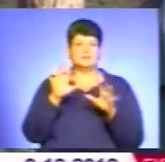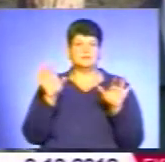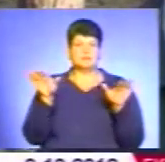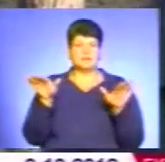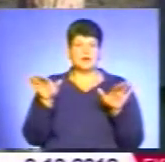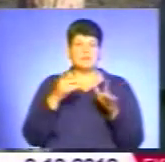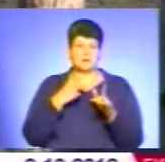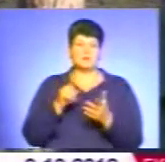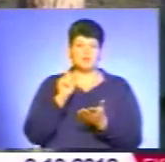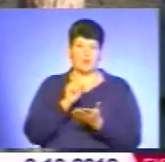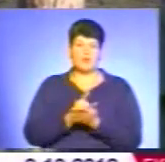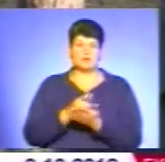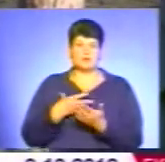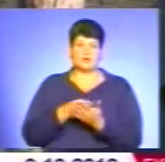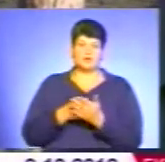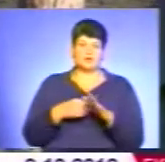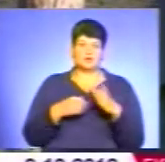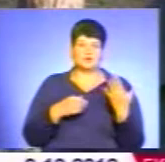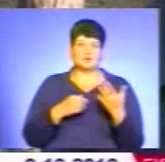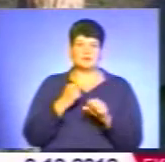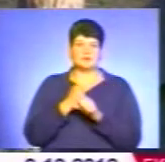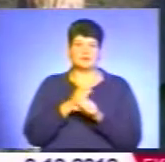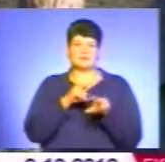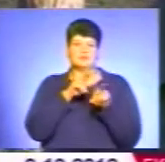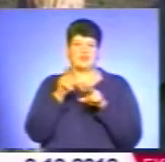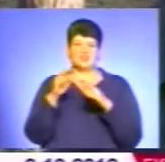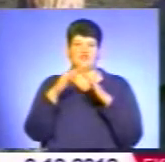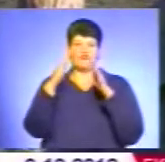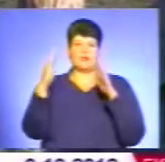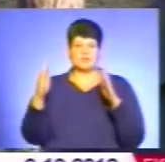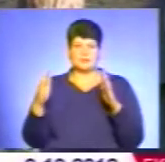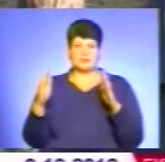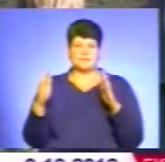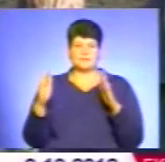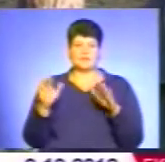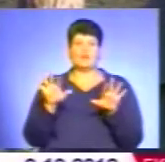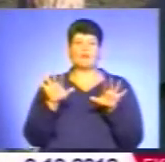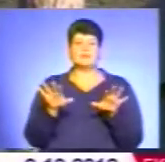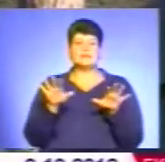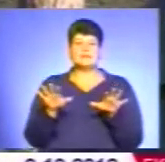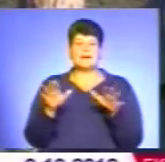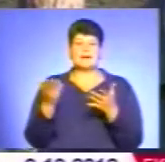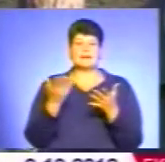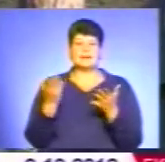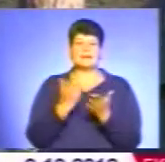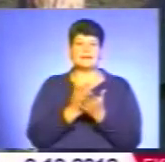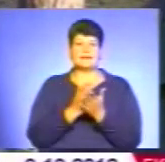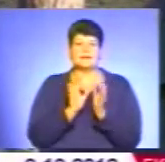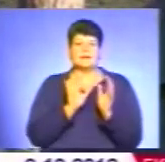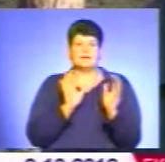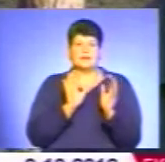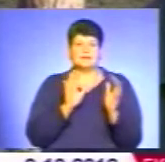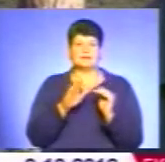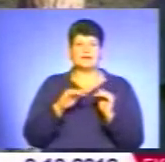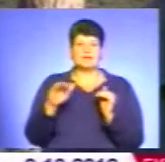зобов'язуємося побудувати їм спостережні вишки. Тобто на вершина гір, там, де в місцях, де такі заповідні території, де